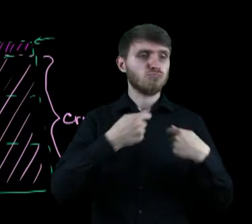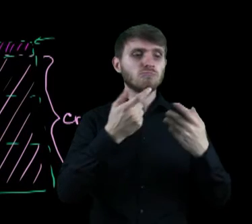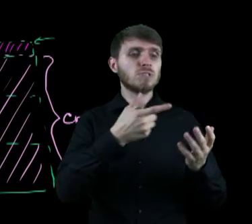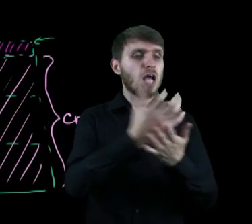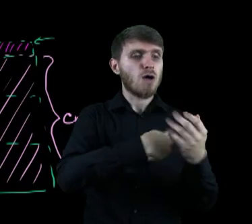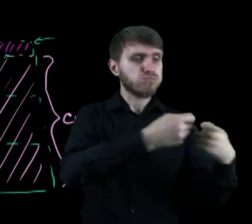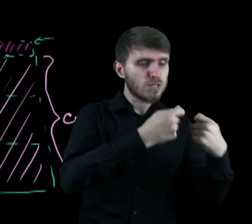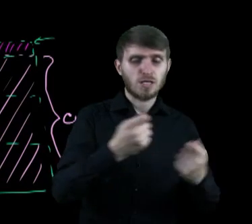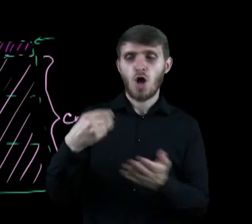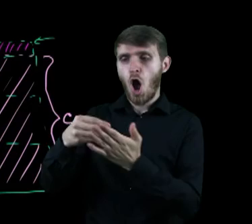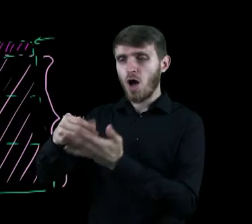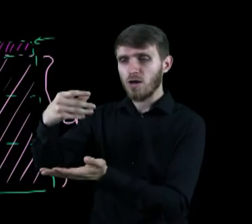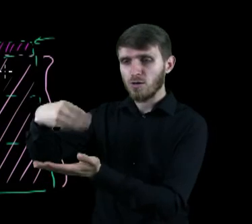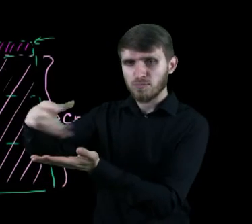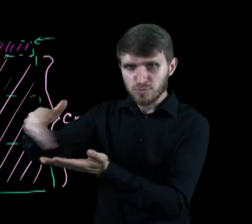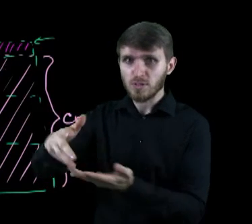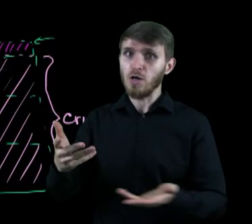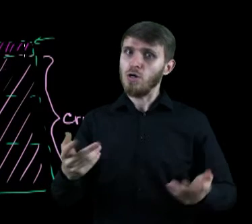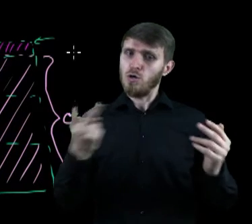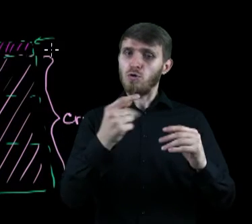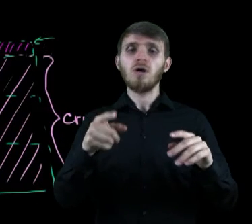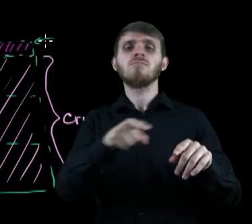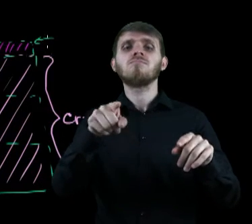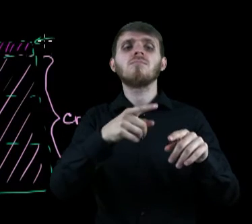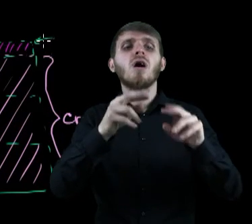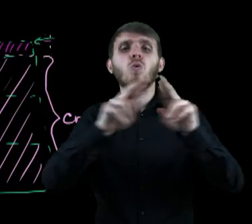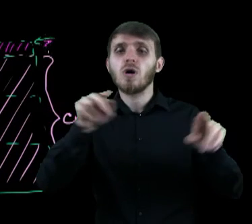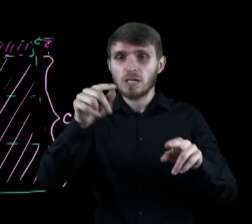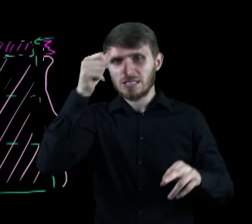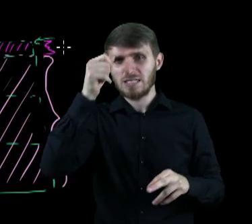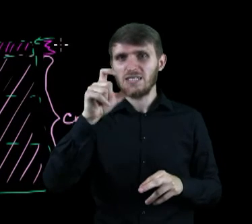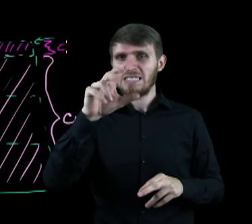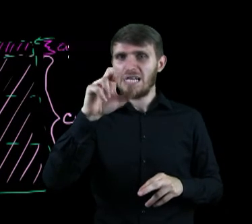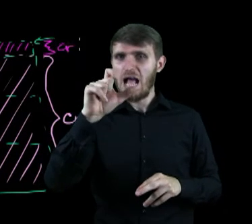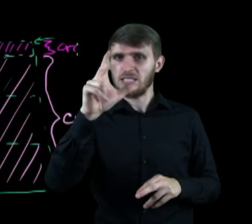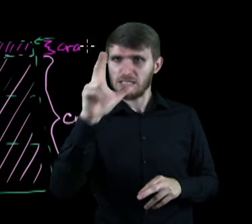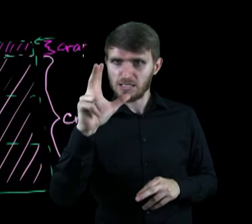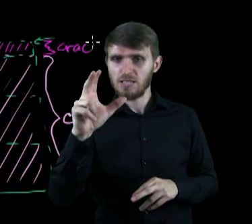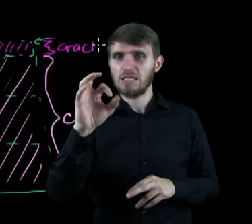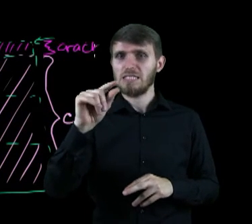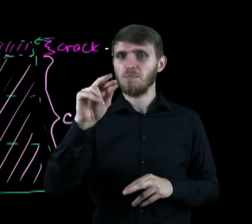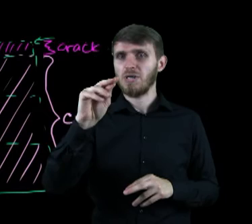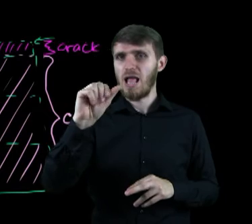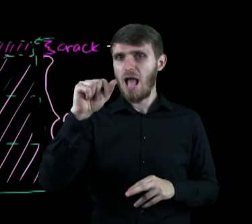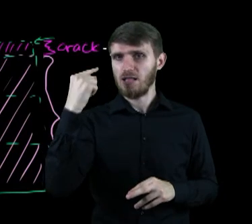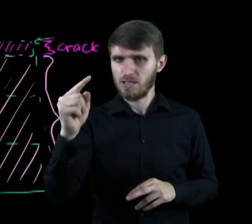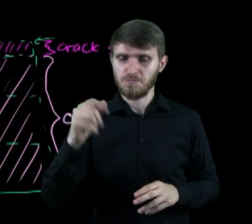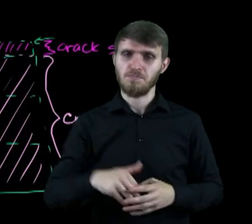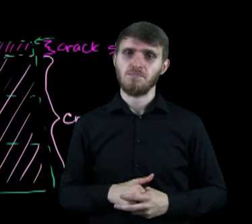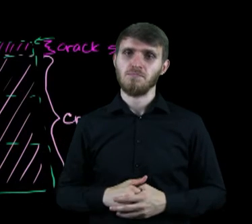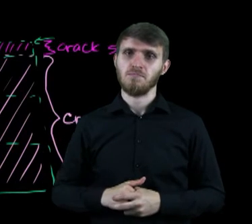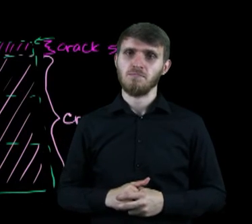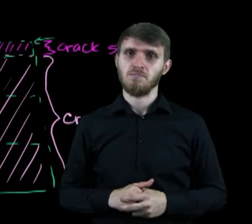sprzedaży produktów w stosunku do ceny zakupu ropy, bywa często określany terminem crack spread. Bywa określany